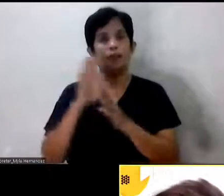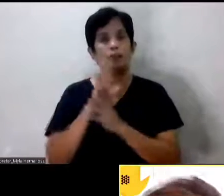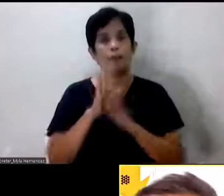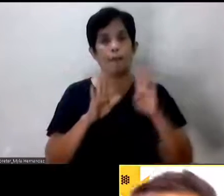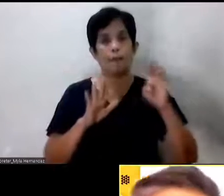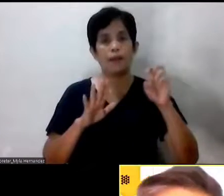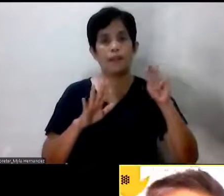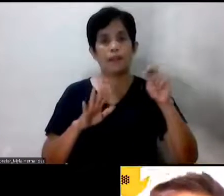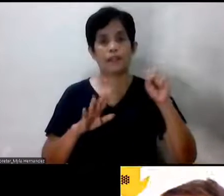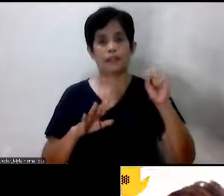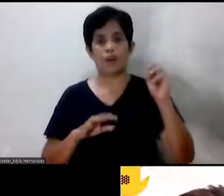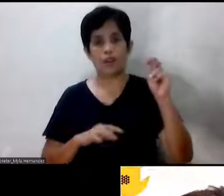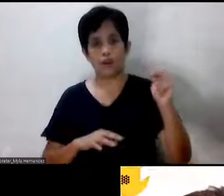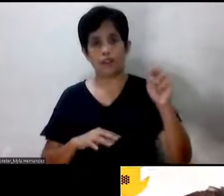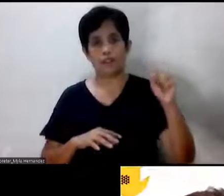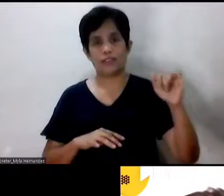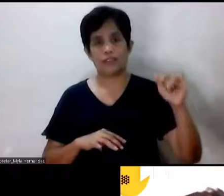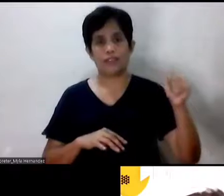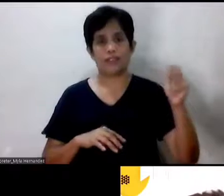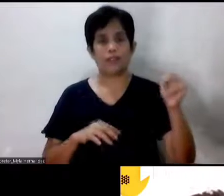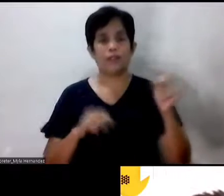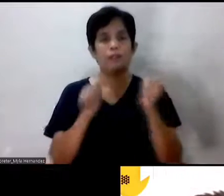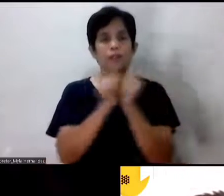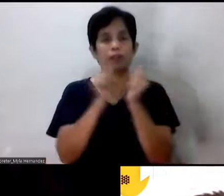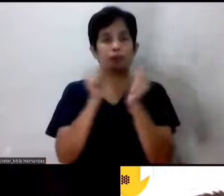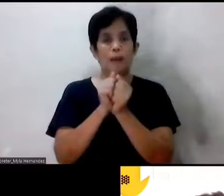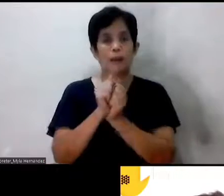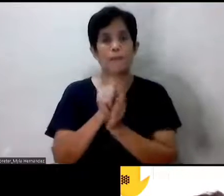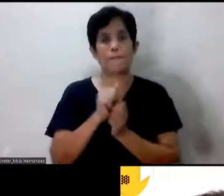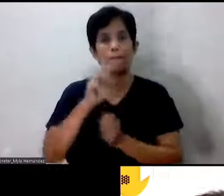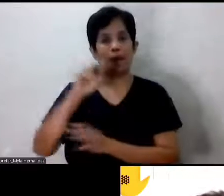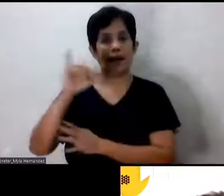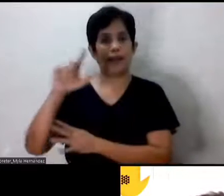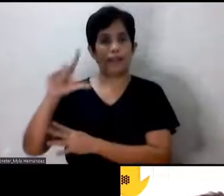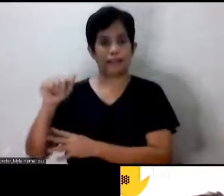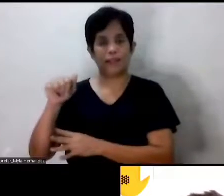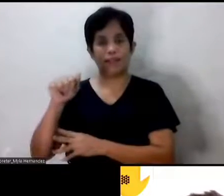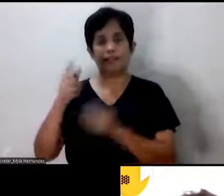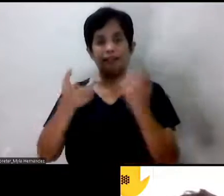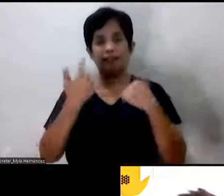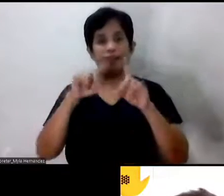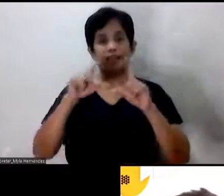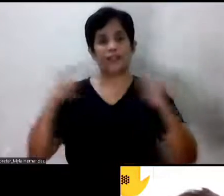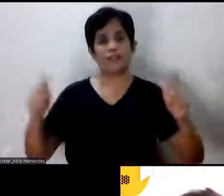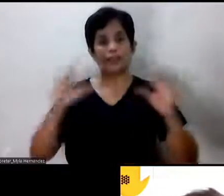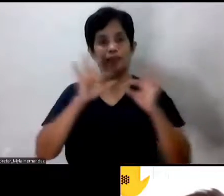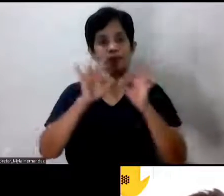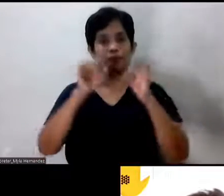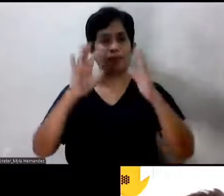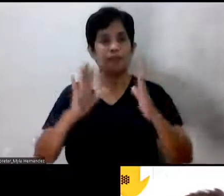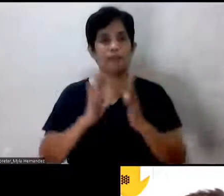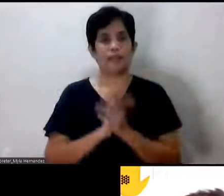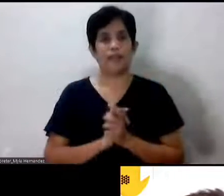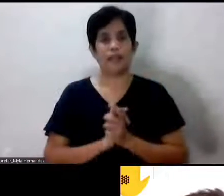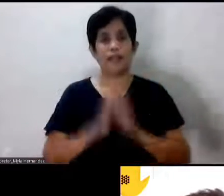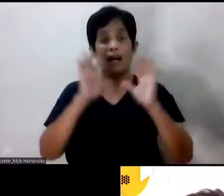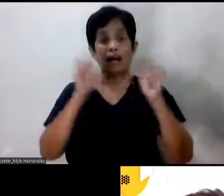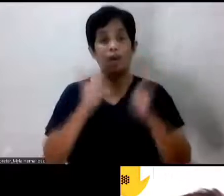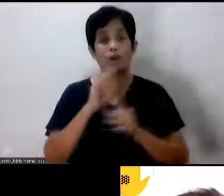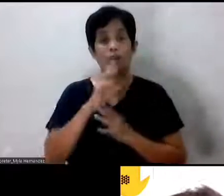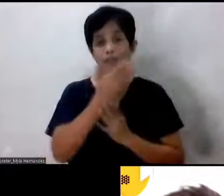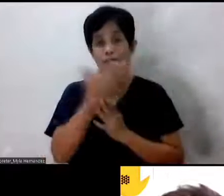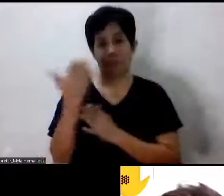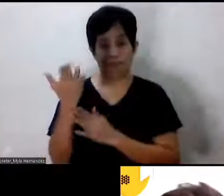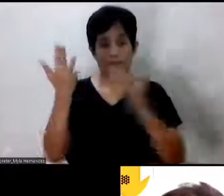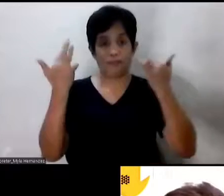Sian. Tama din po natin si Sister Myla Hernandez sa ating pungkang Landgate Interpreter. Kumusta po kayo sa araw na